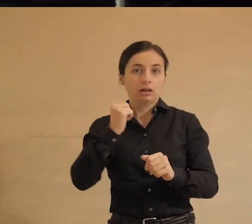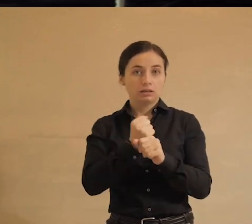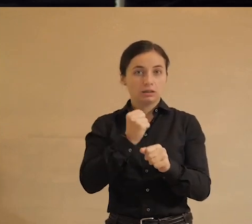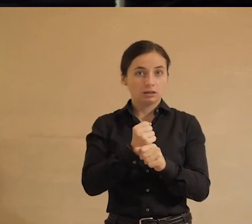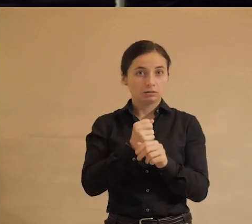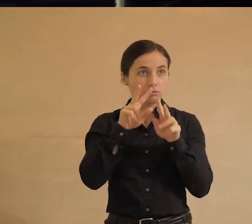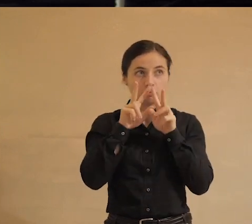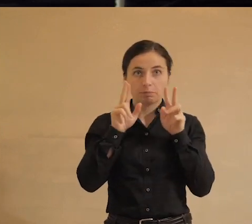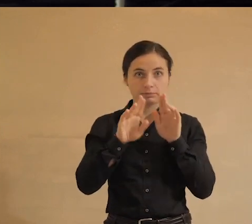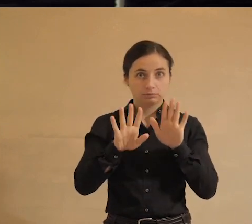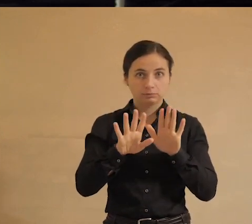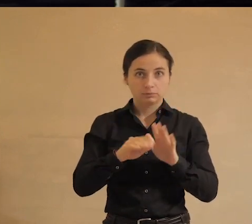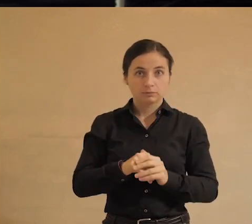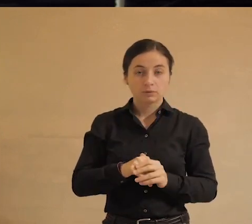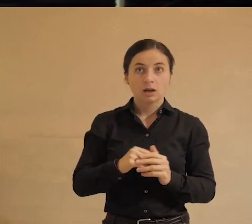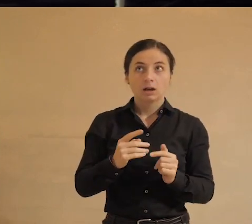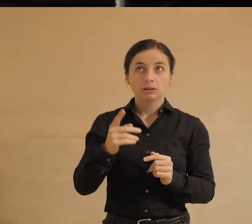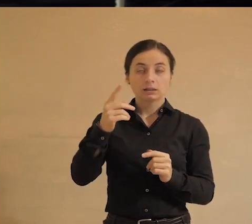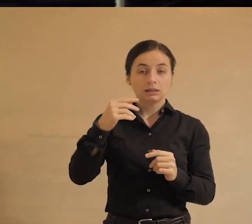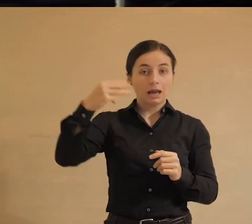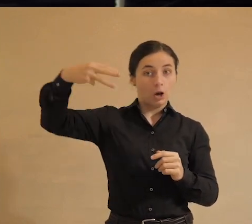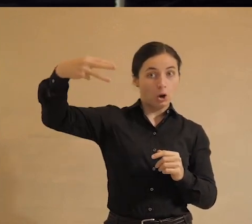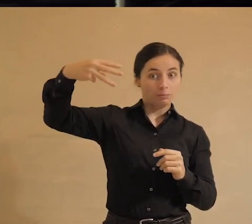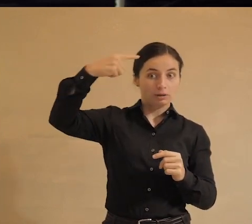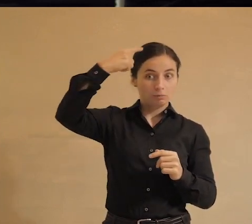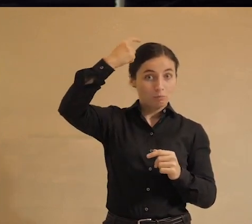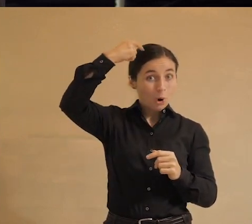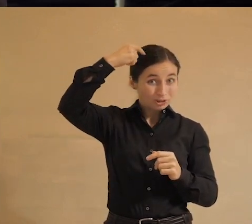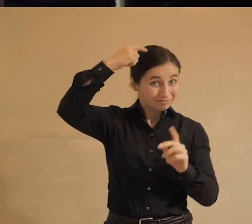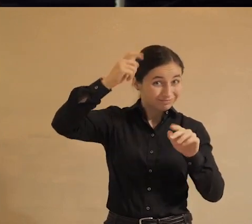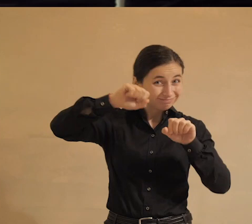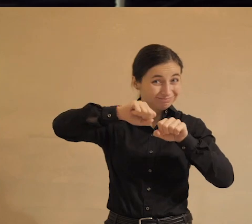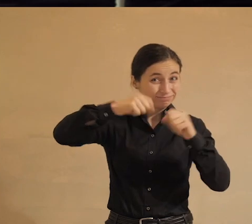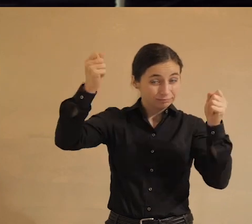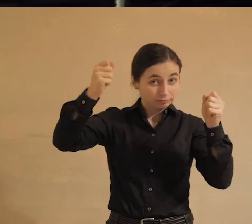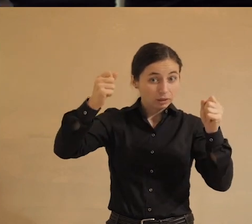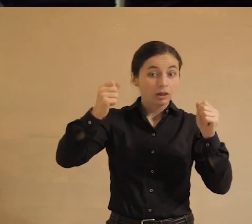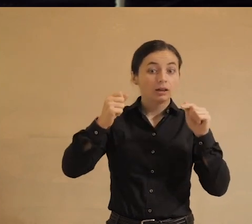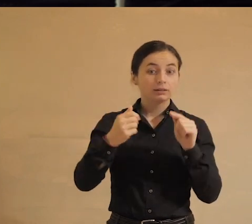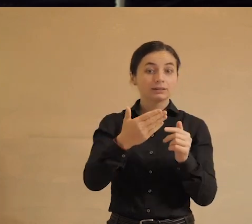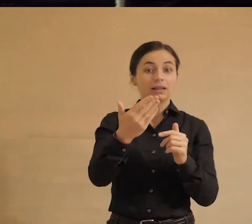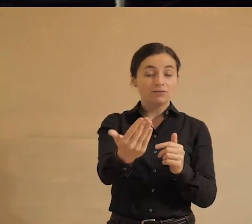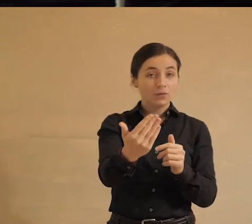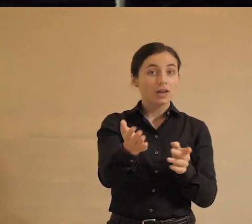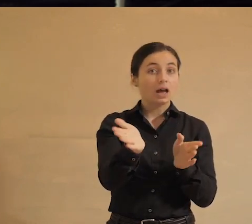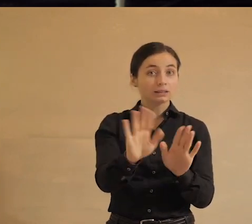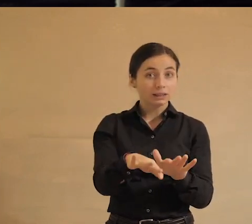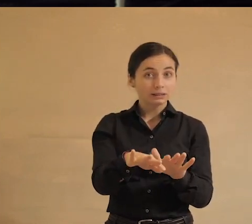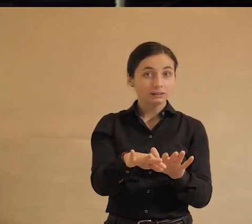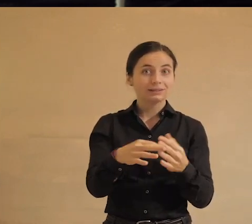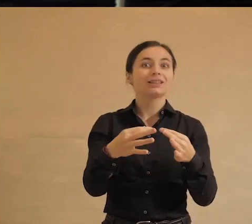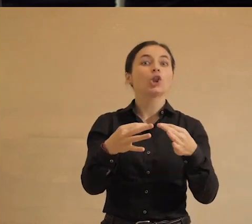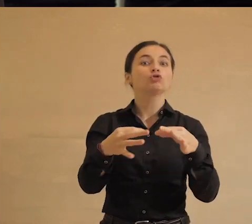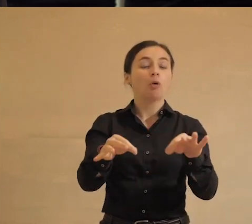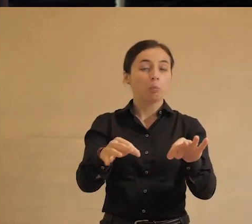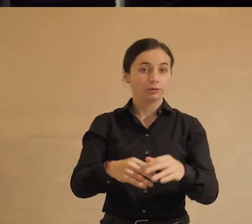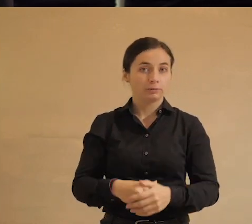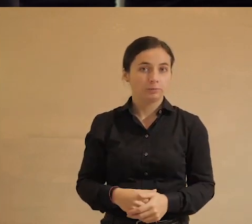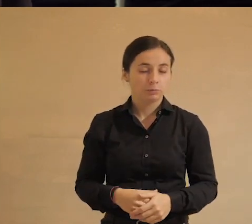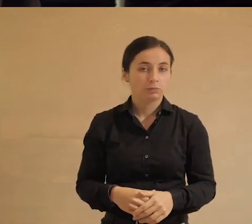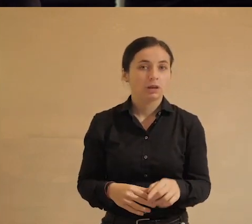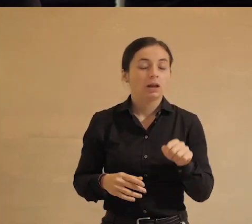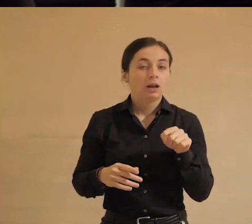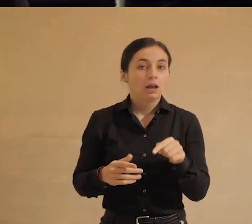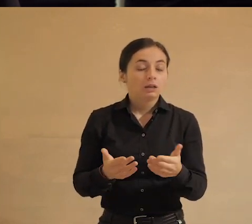Тогда у камеры взорвется ее маленький мозг, и таким образом вы останетесь на свободе. Это,